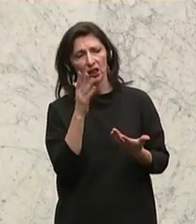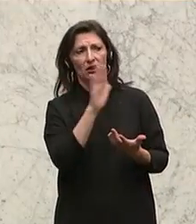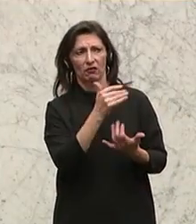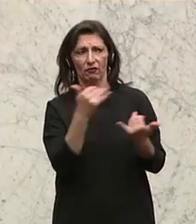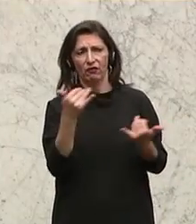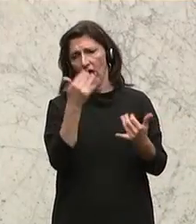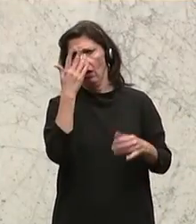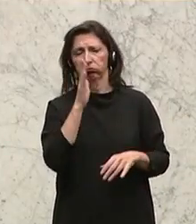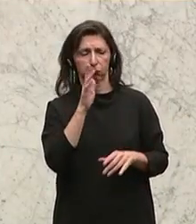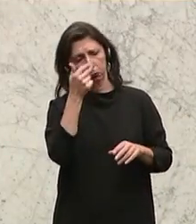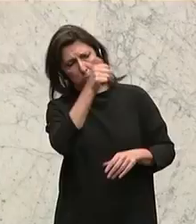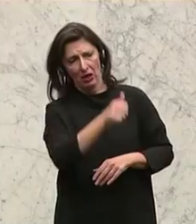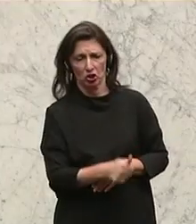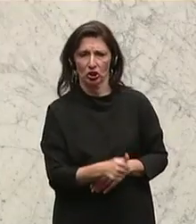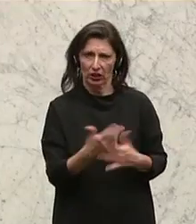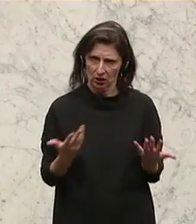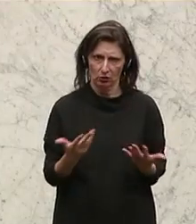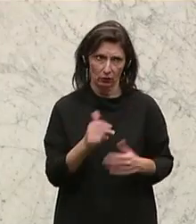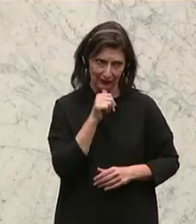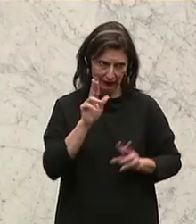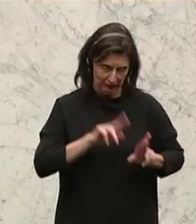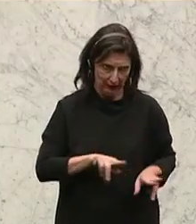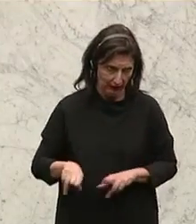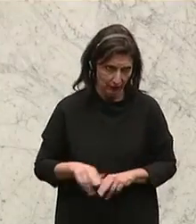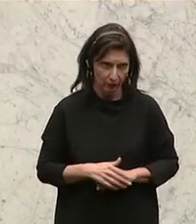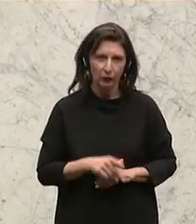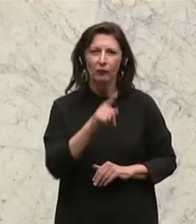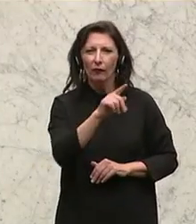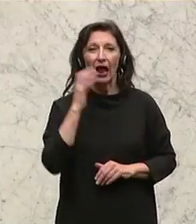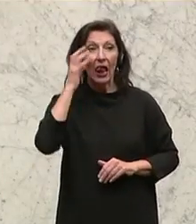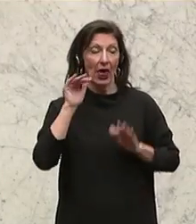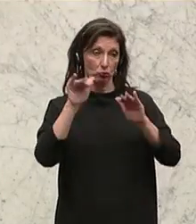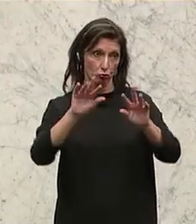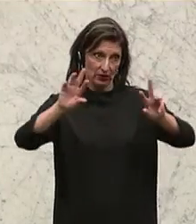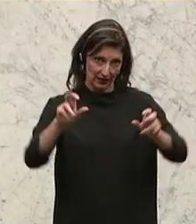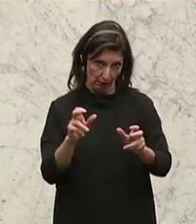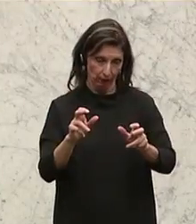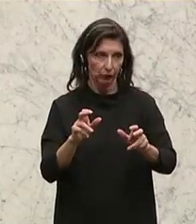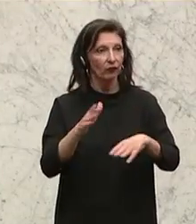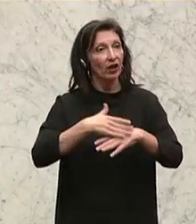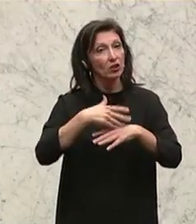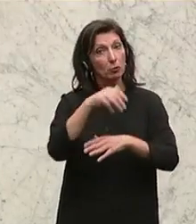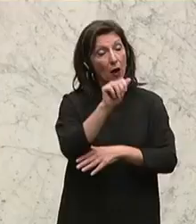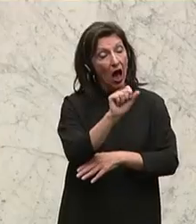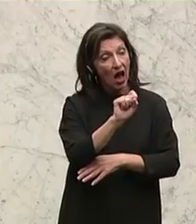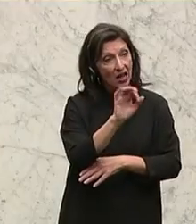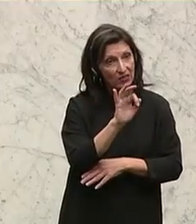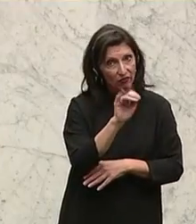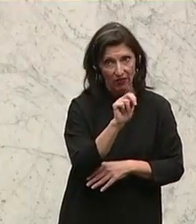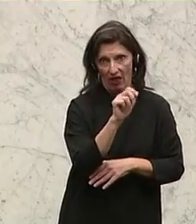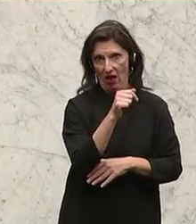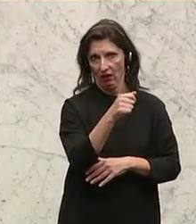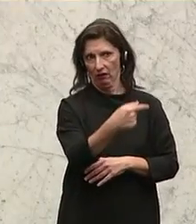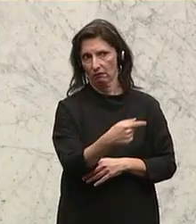auch was den Lärmschutz anlangt, wenn die ASFINAG oder wenn der Straßenerrichter und Betreiber